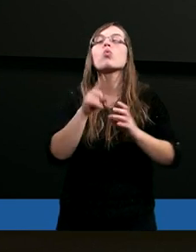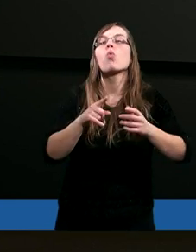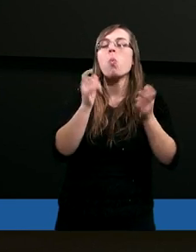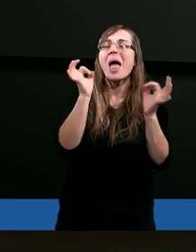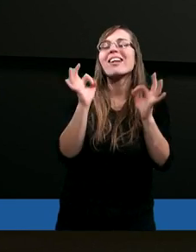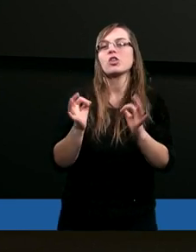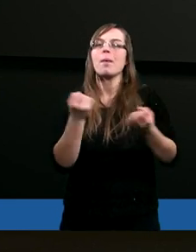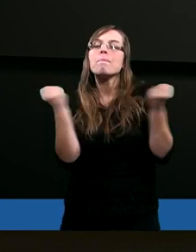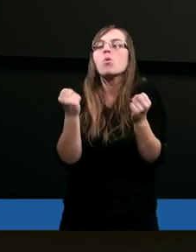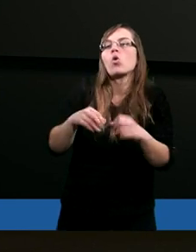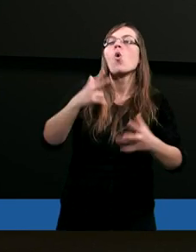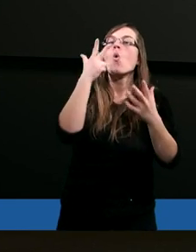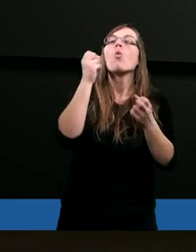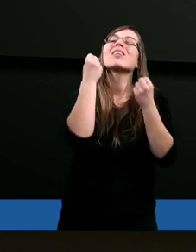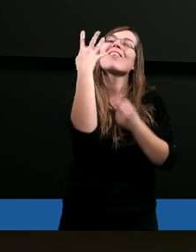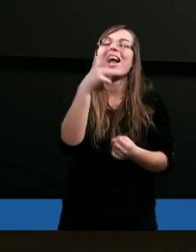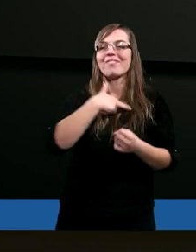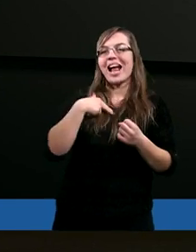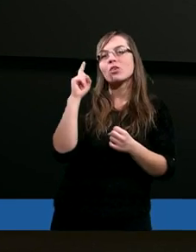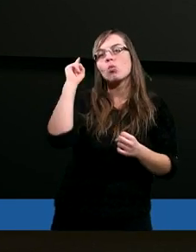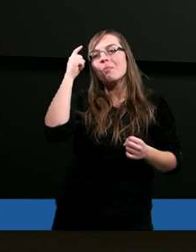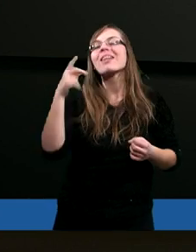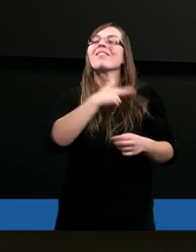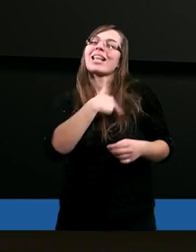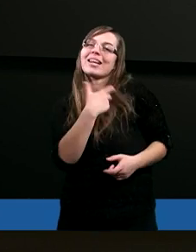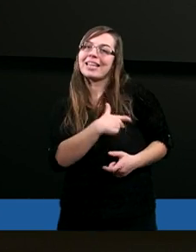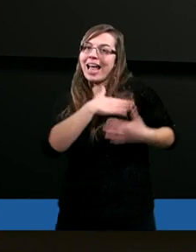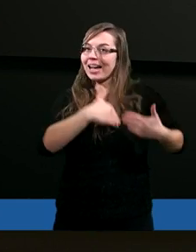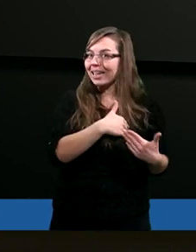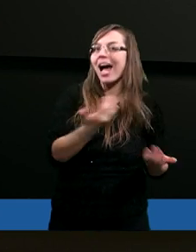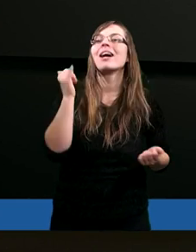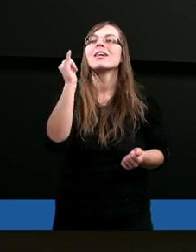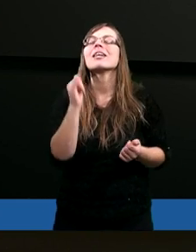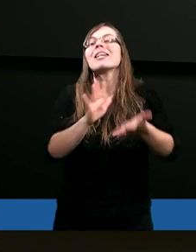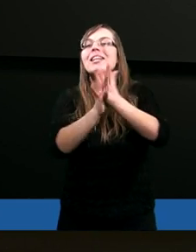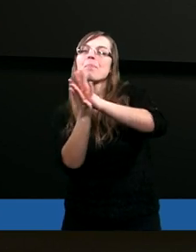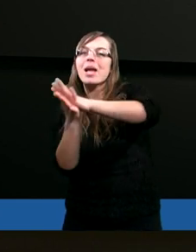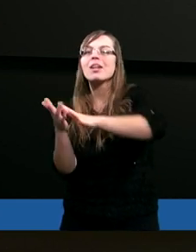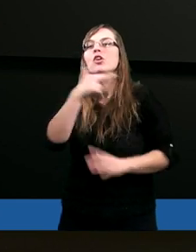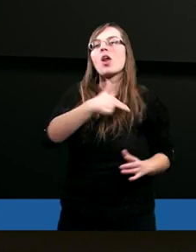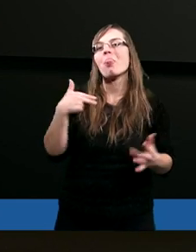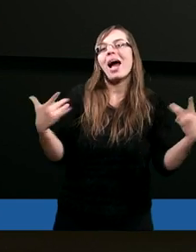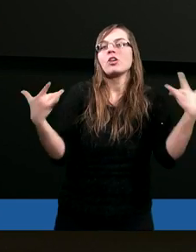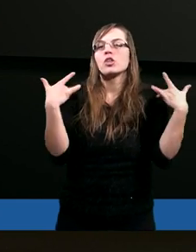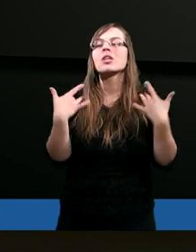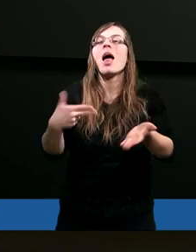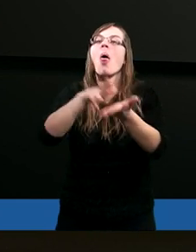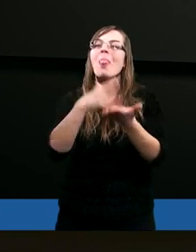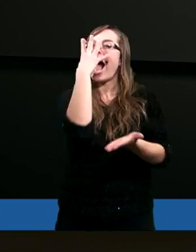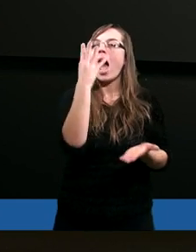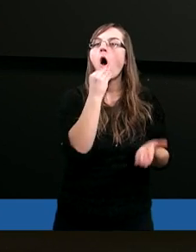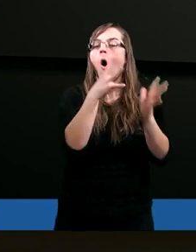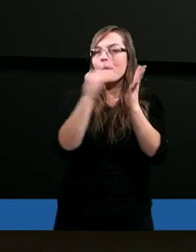utrwalić w naszych umysłach w naszych sercach i zmienić nasze życie na